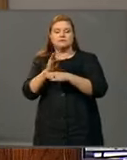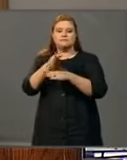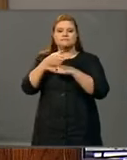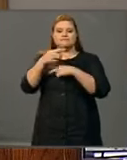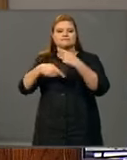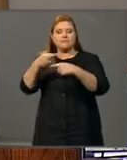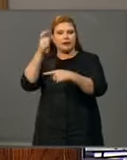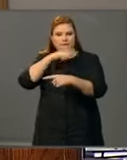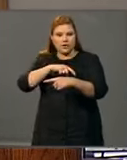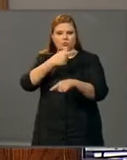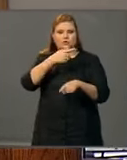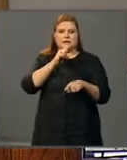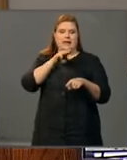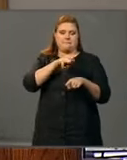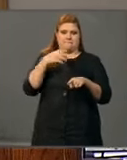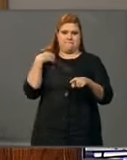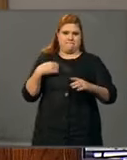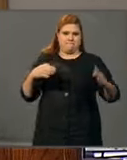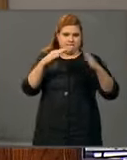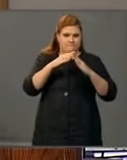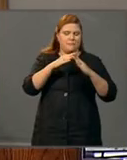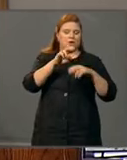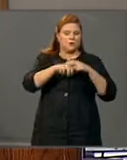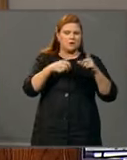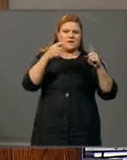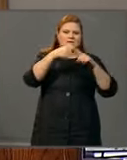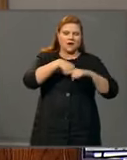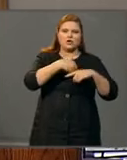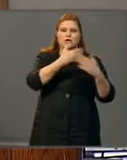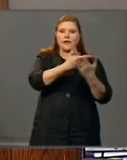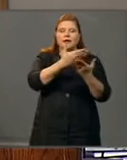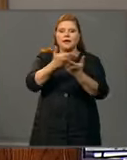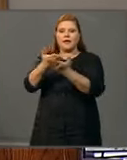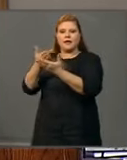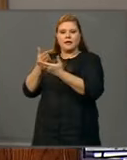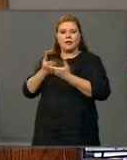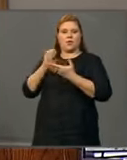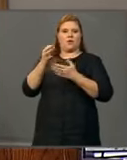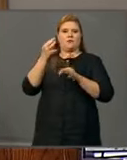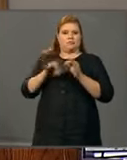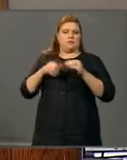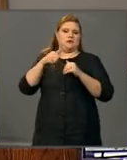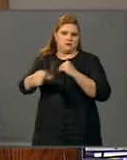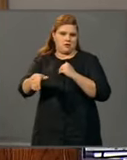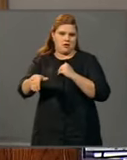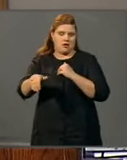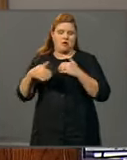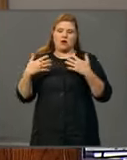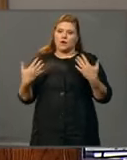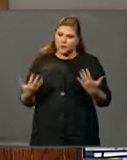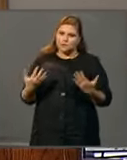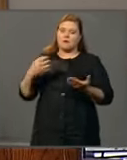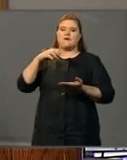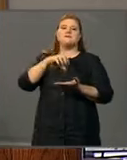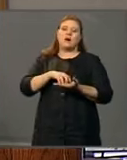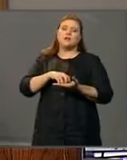kartoittaa parhaillaan kaikkia mahdollisia vaihtoehtoja löytää toiminnalle jatkaja. Näissä talkoissa valtio on toki valmis